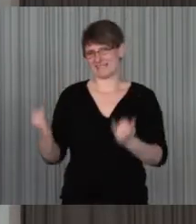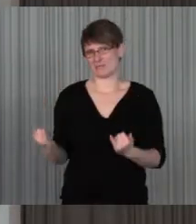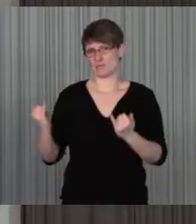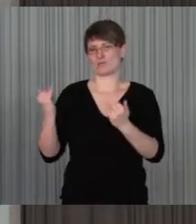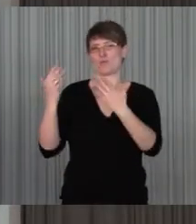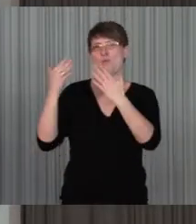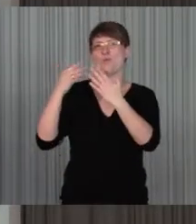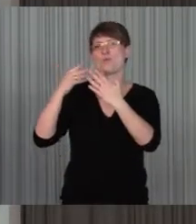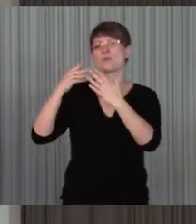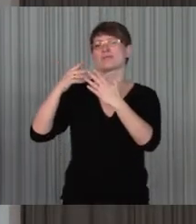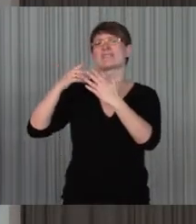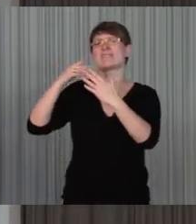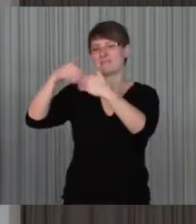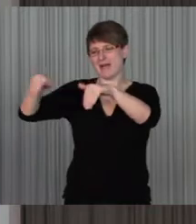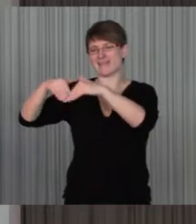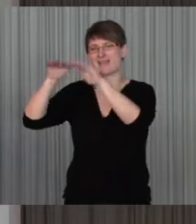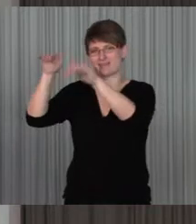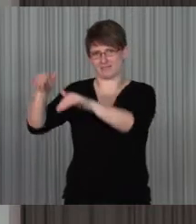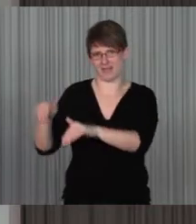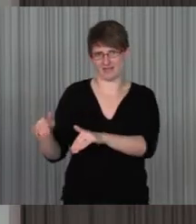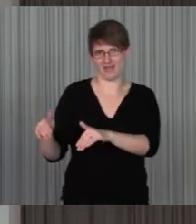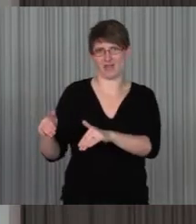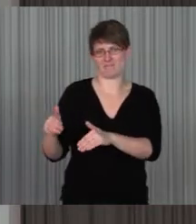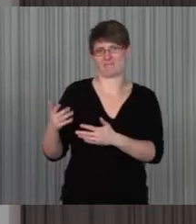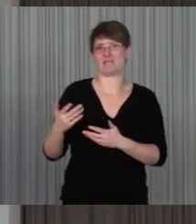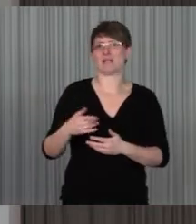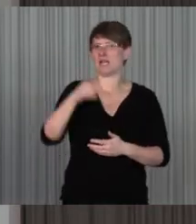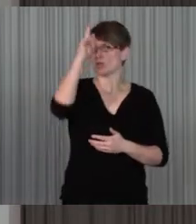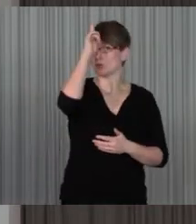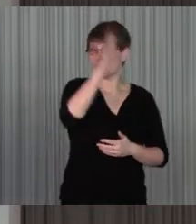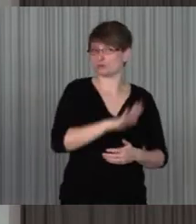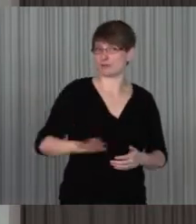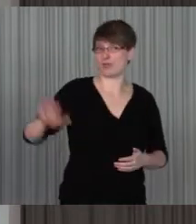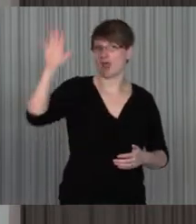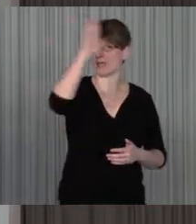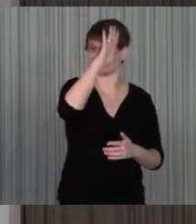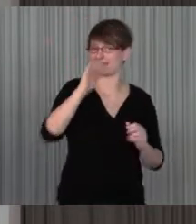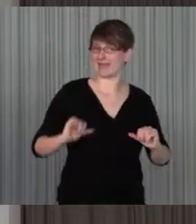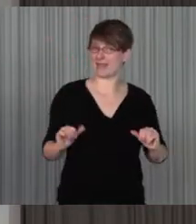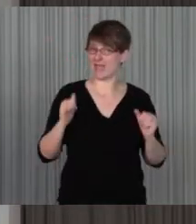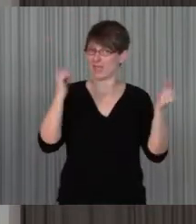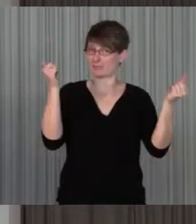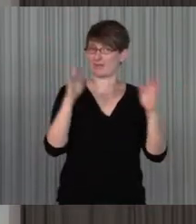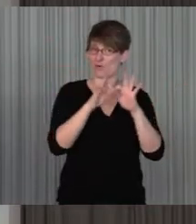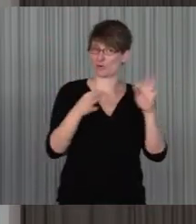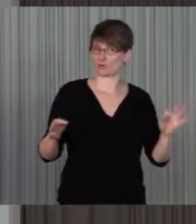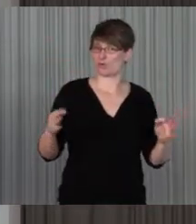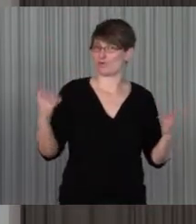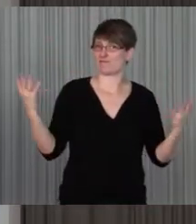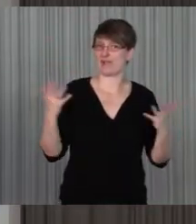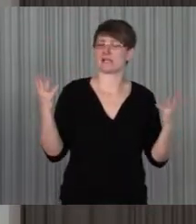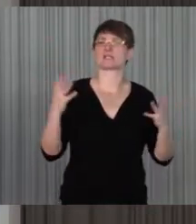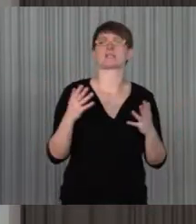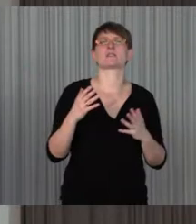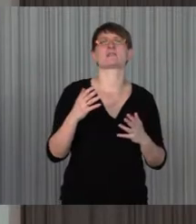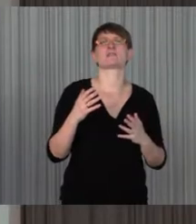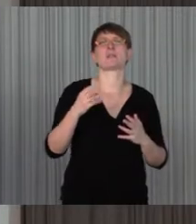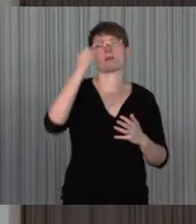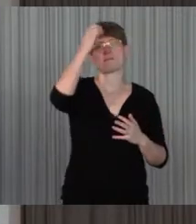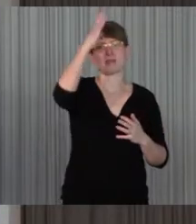angesprochen worden, in Deutschland funktioniert das Leben ja vor allen Dingen quasi in Bildungsleben,